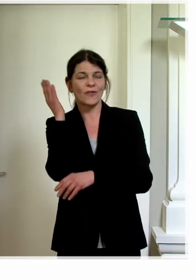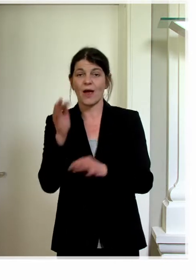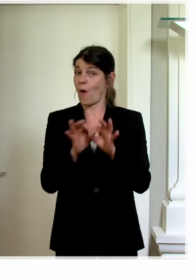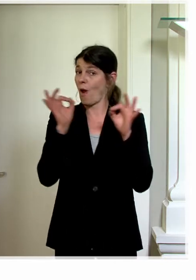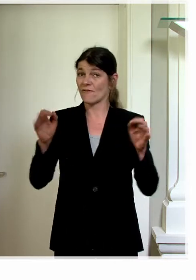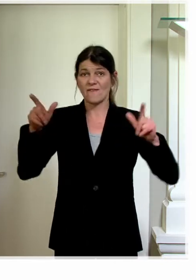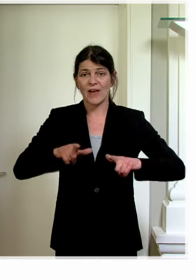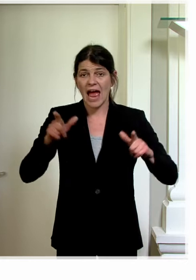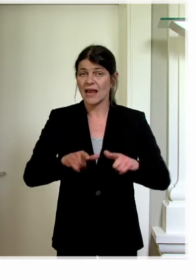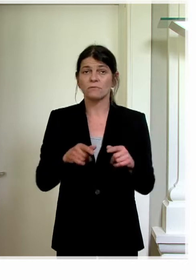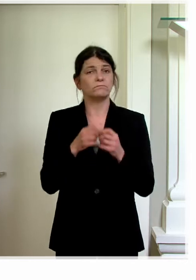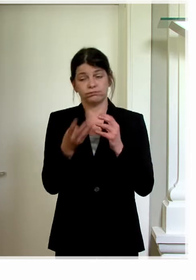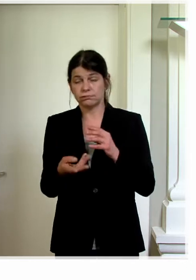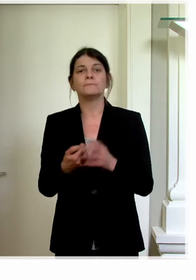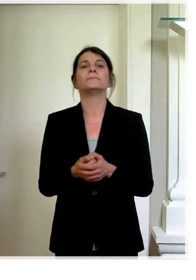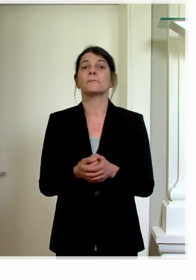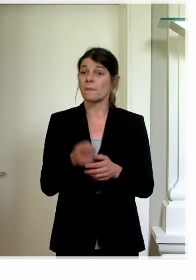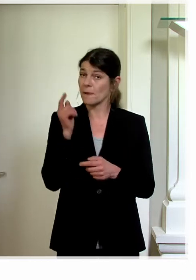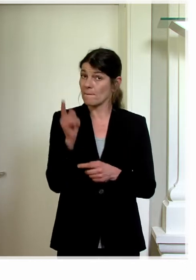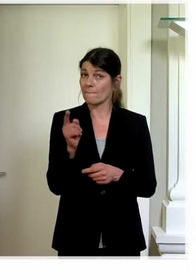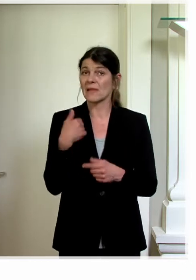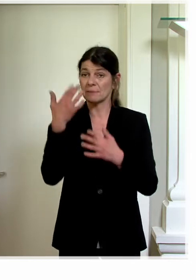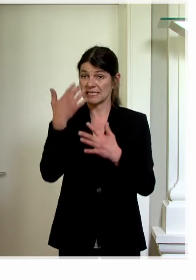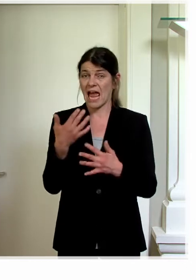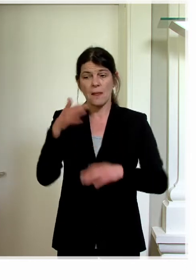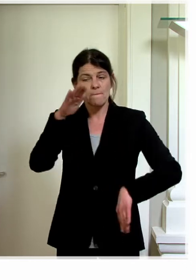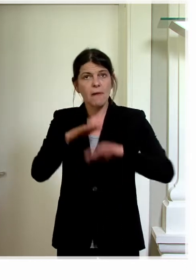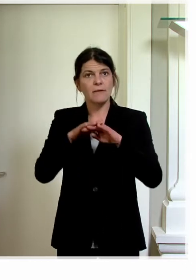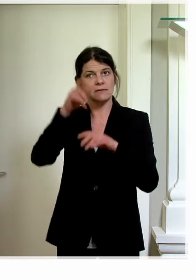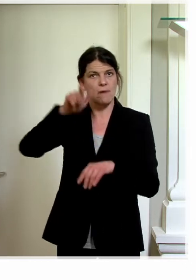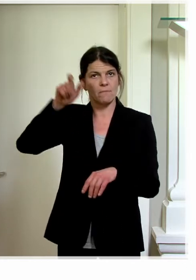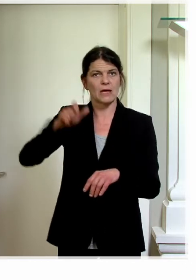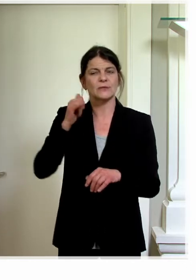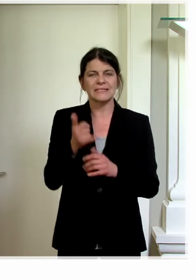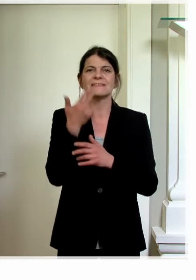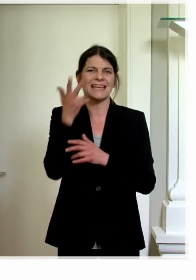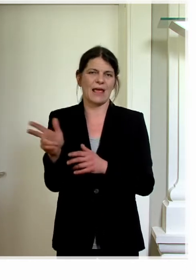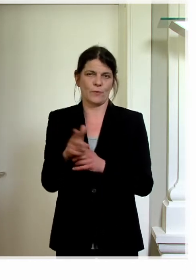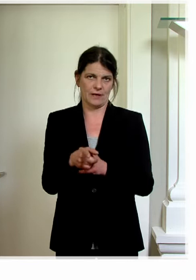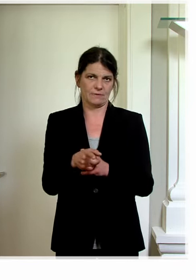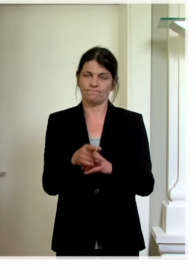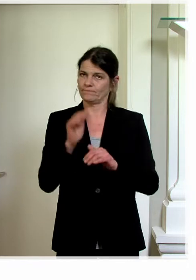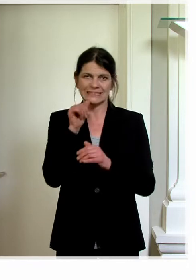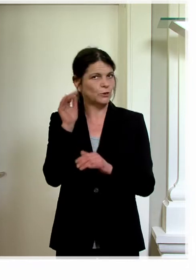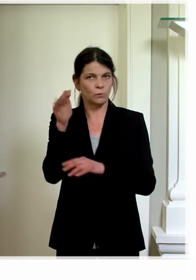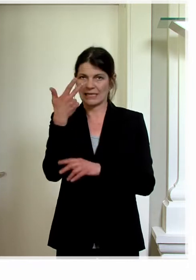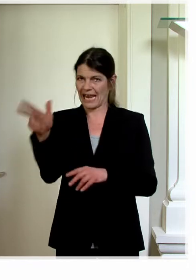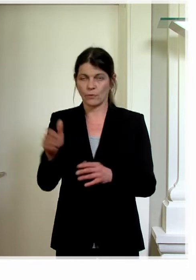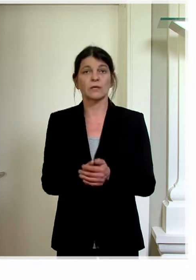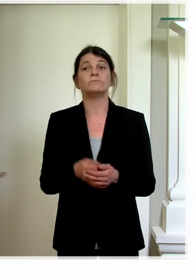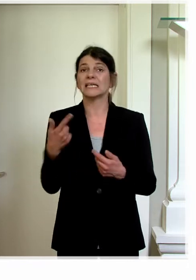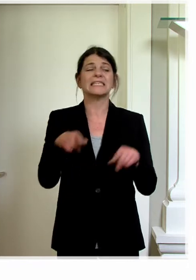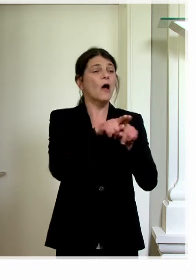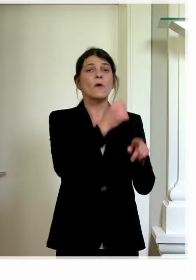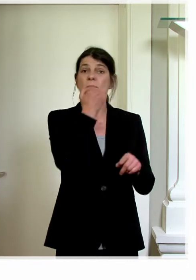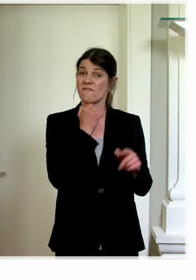öffentliche Feiern. Dort haben wir die Anzahl der maximal anwesenden Personen auf 300 beschränkt. Die 300er Grenze gilt auch